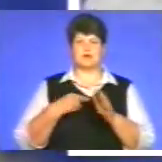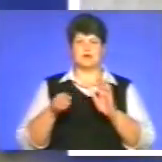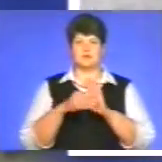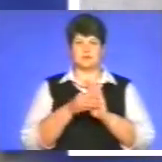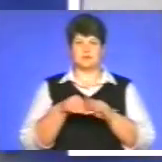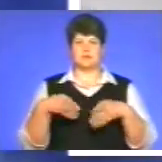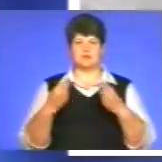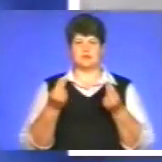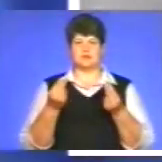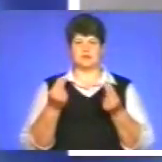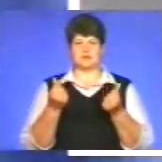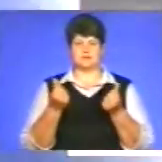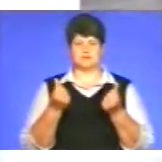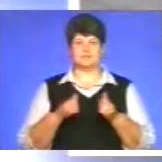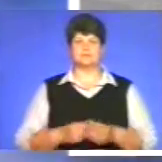суми.